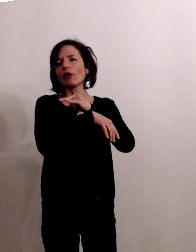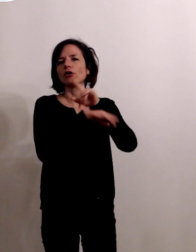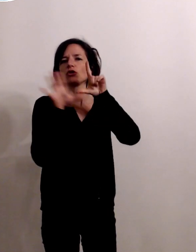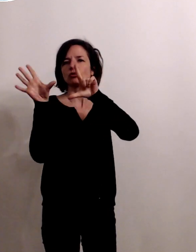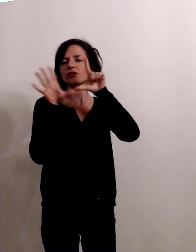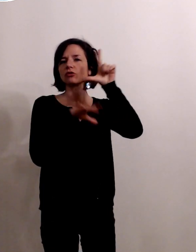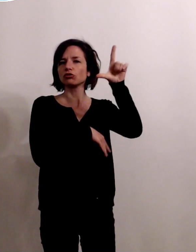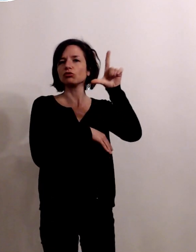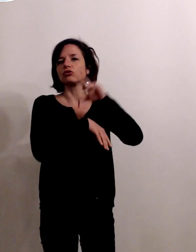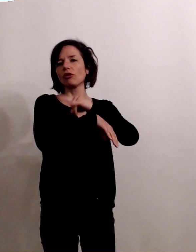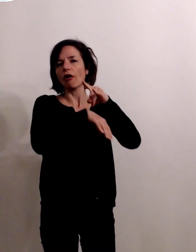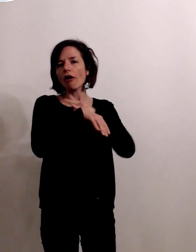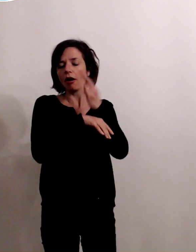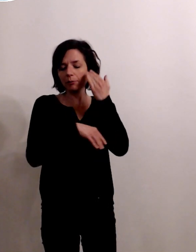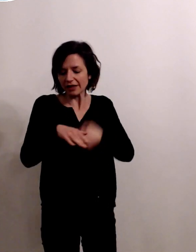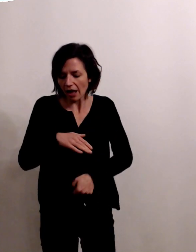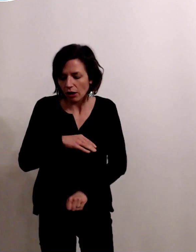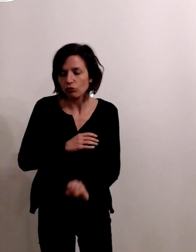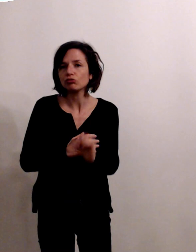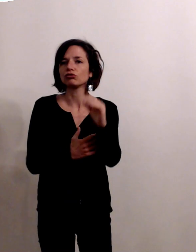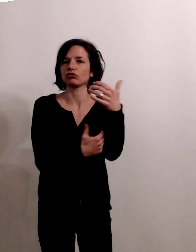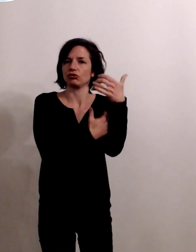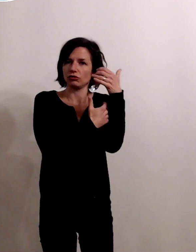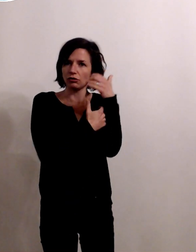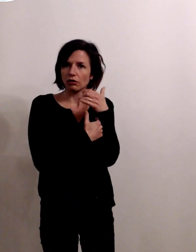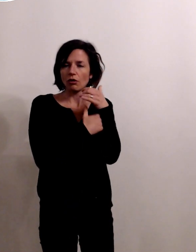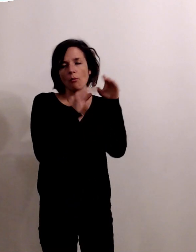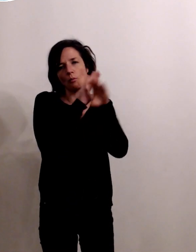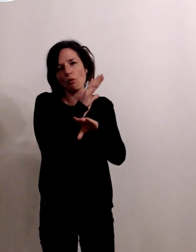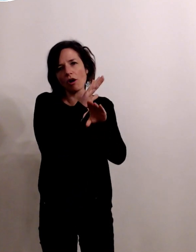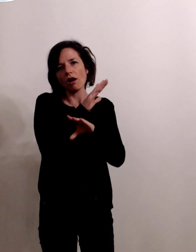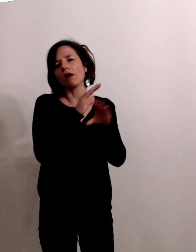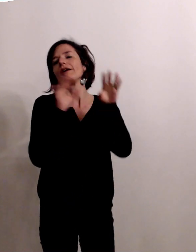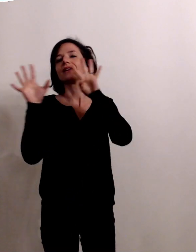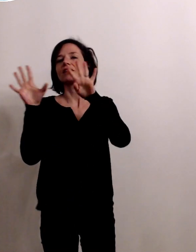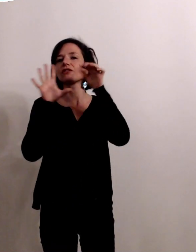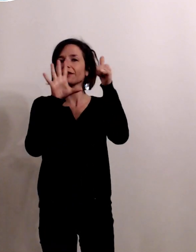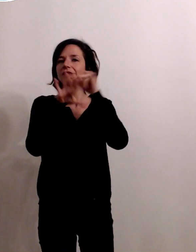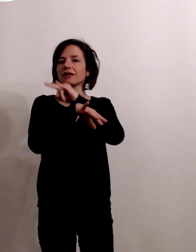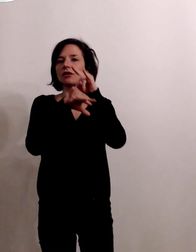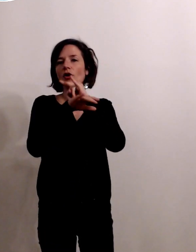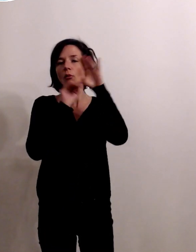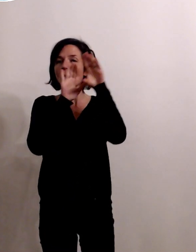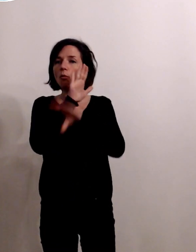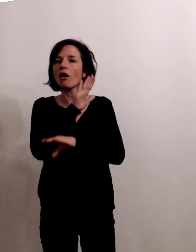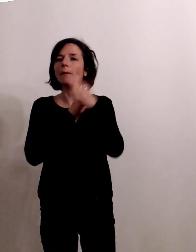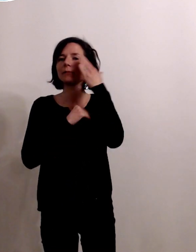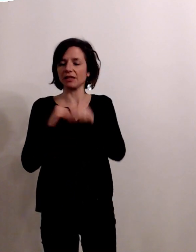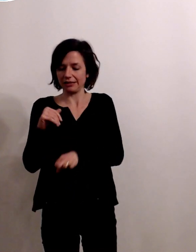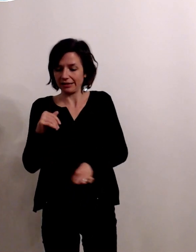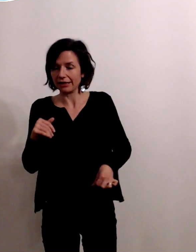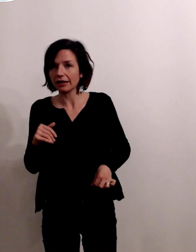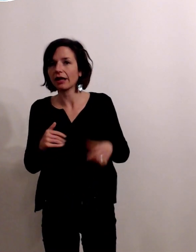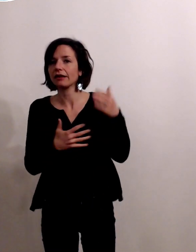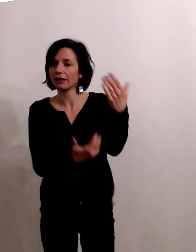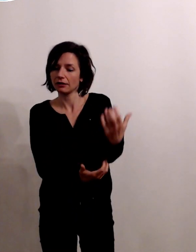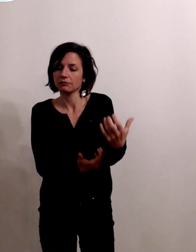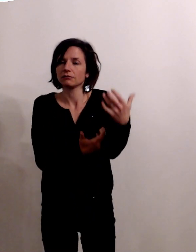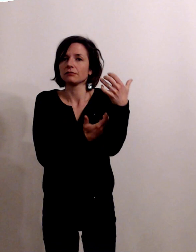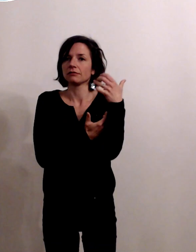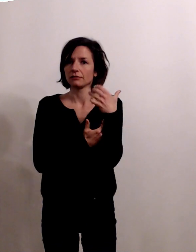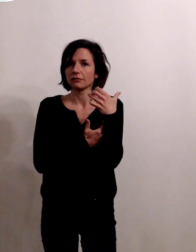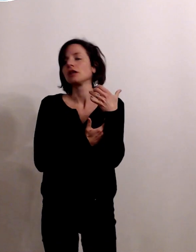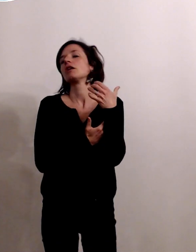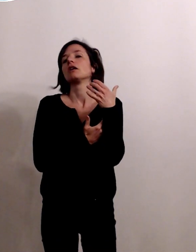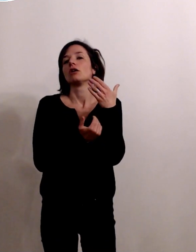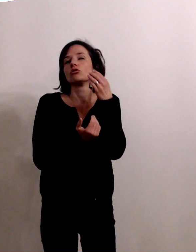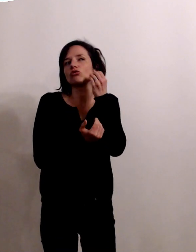accouchement en voie basse moins de 96 heures pour un accouchement par césarienne il s'agit d'une sortie que l'on qualifie